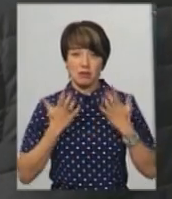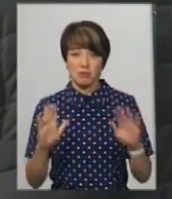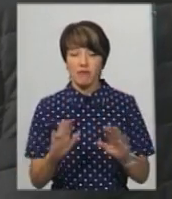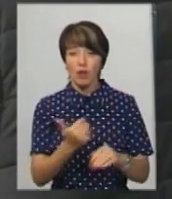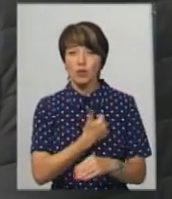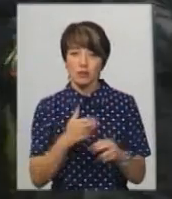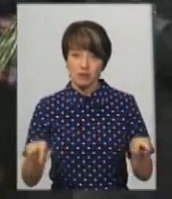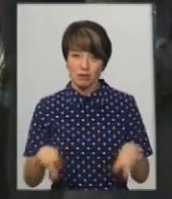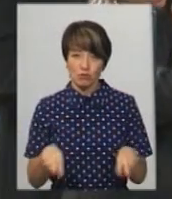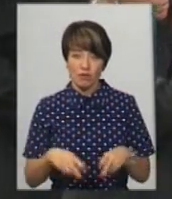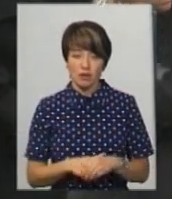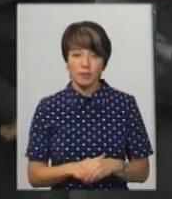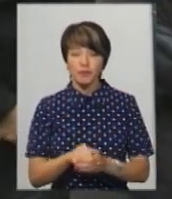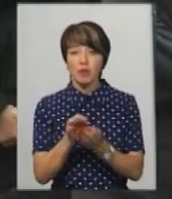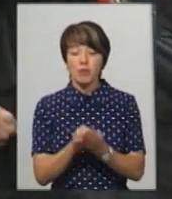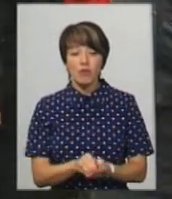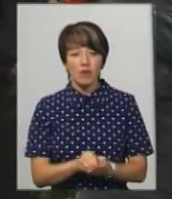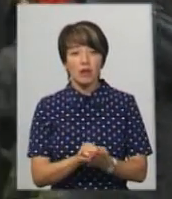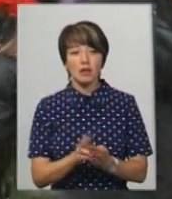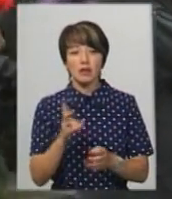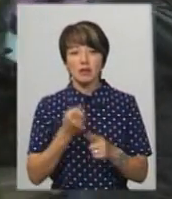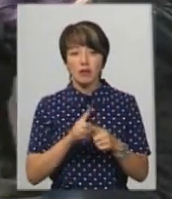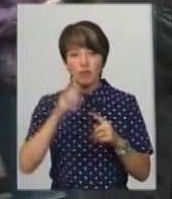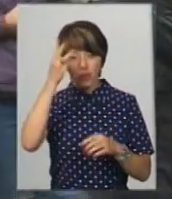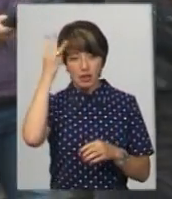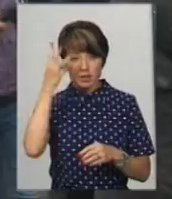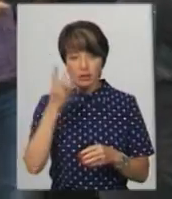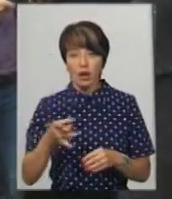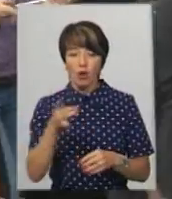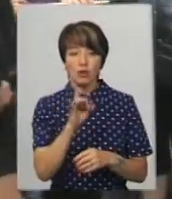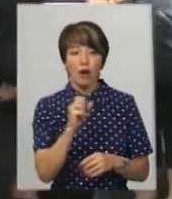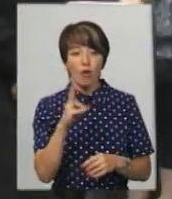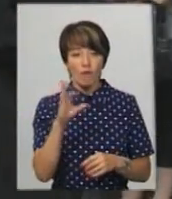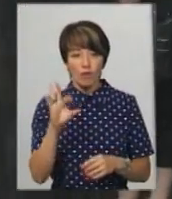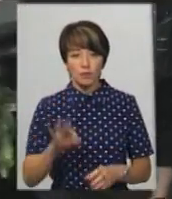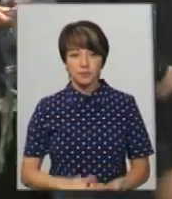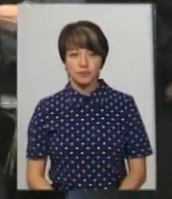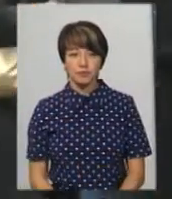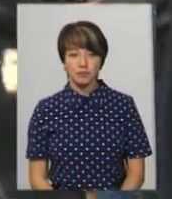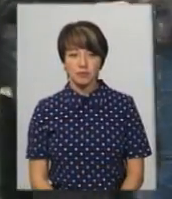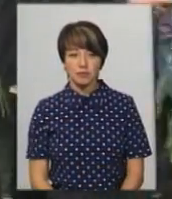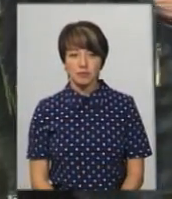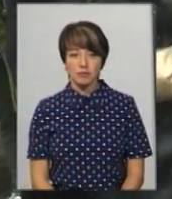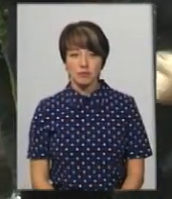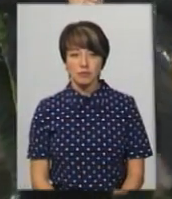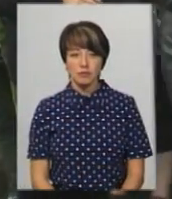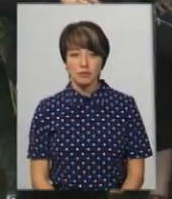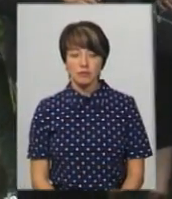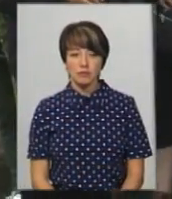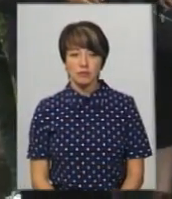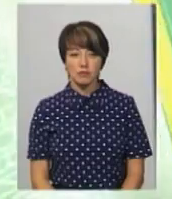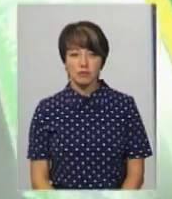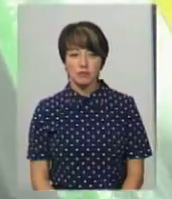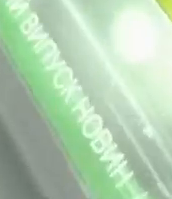хотілося танцювати. Поховали Сергія Дорофєєва на кладовищі у Хмельницькому мікрорайоні Ракове. Анастасія Збродова, Віктор Кривий. Новини на Суспільному.